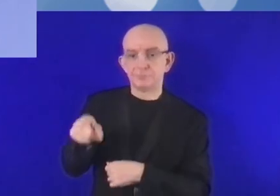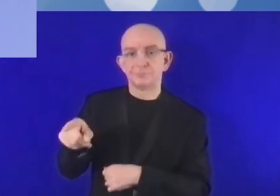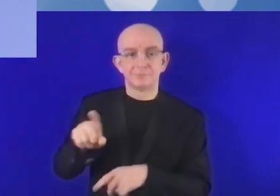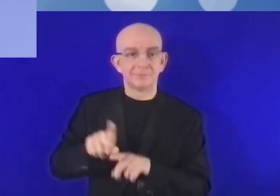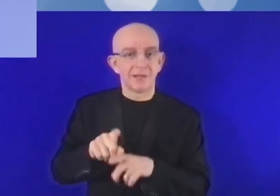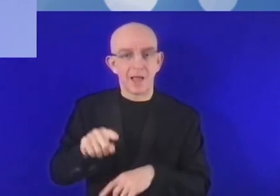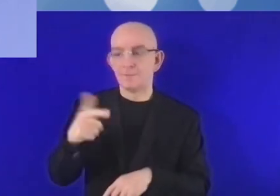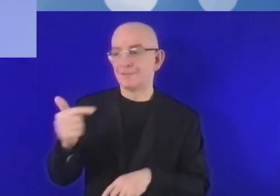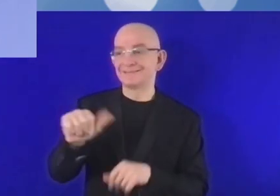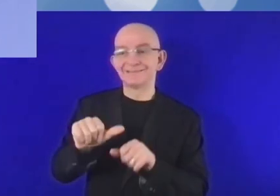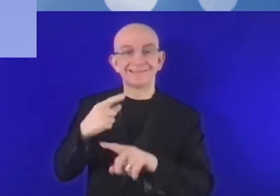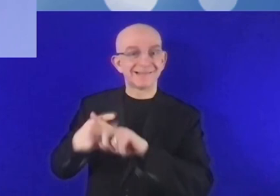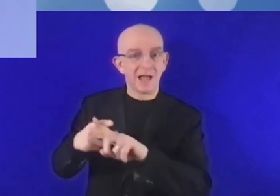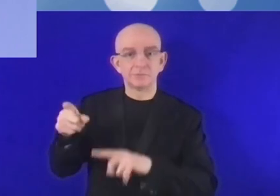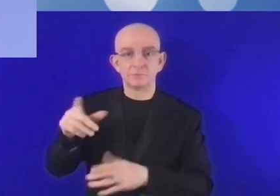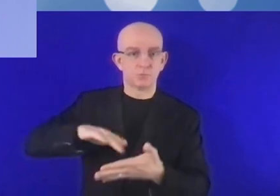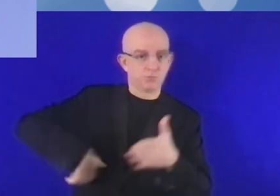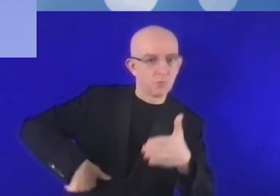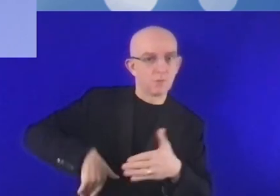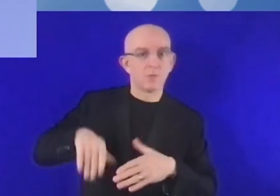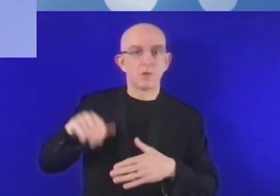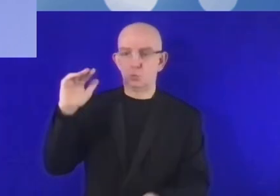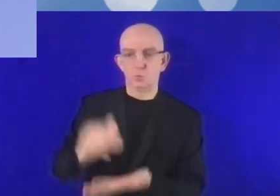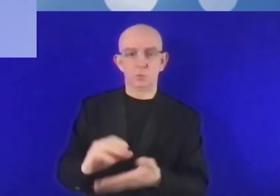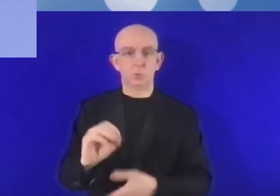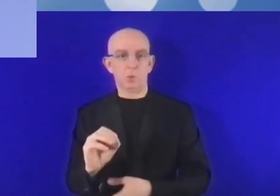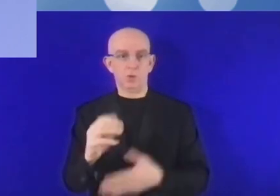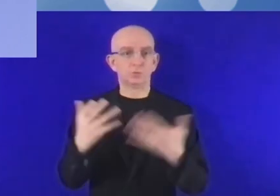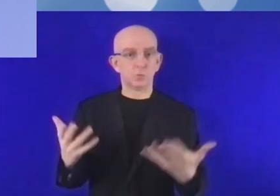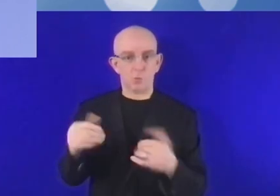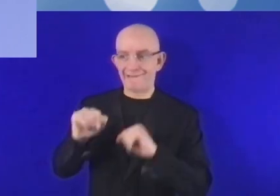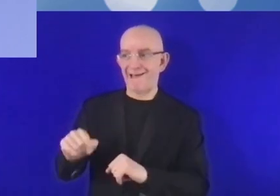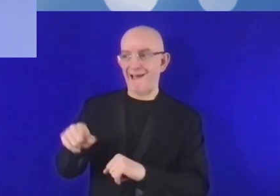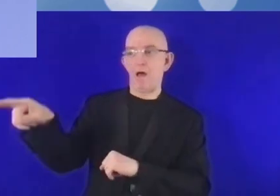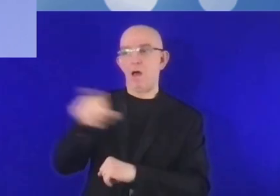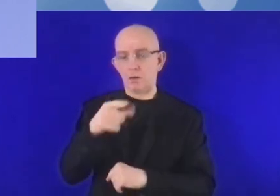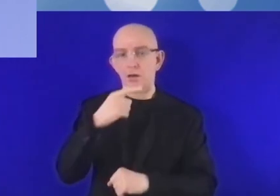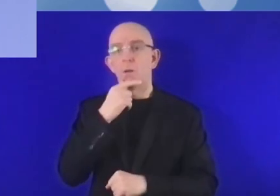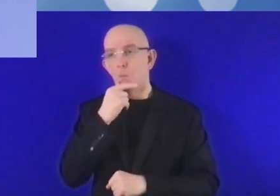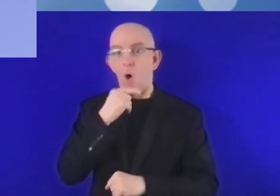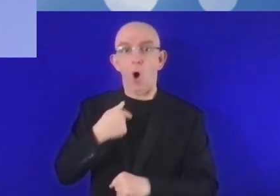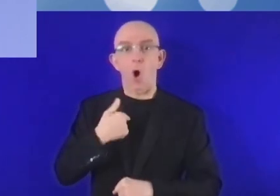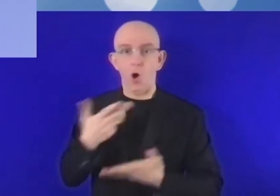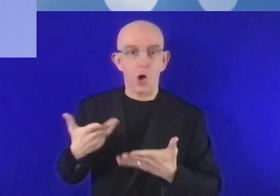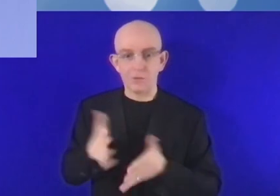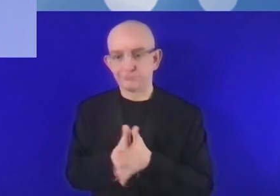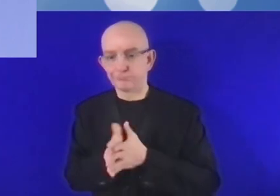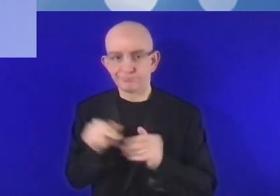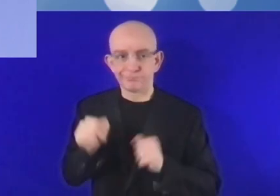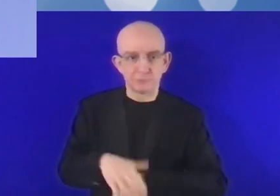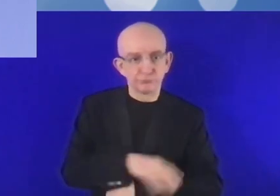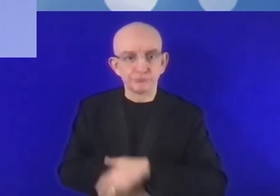voudrait la réaliser, en fait, ce qui manque parfois aux gens qui ont